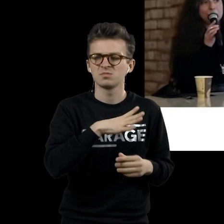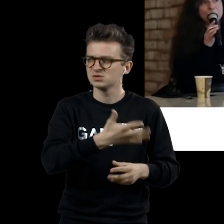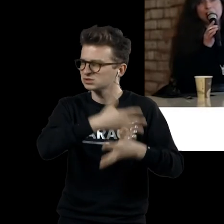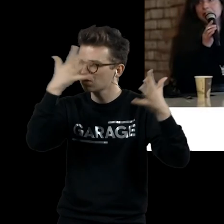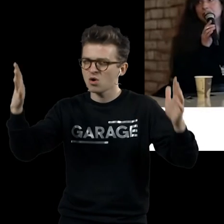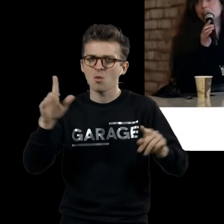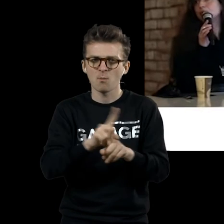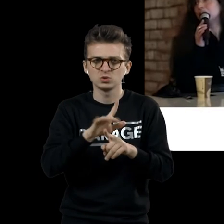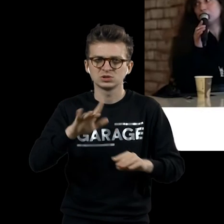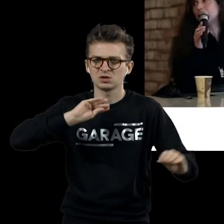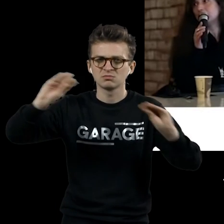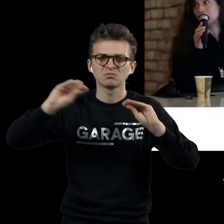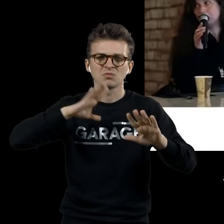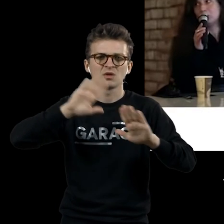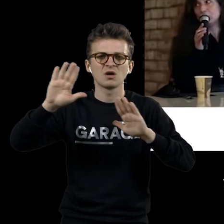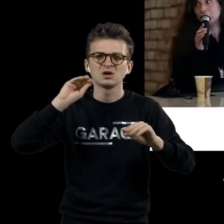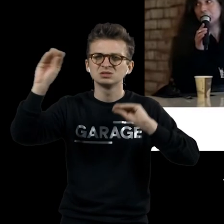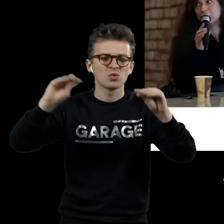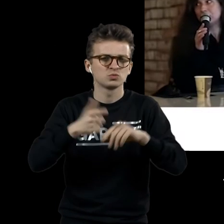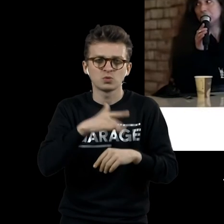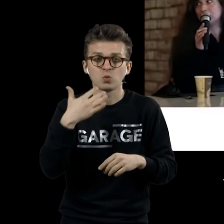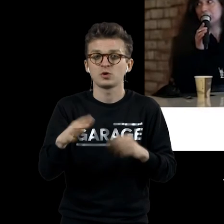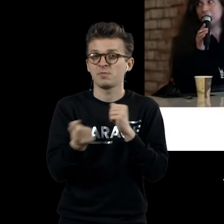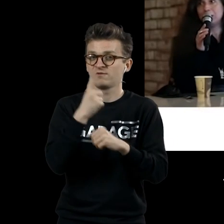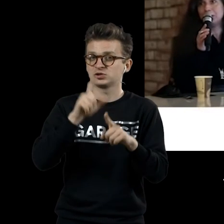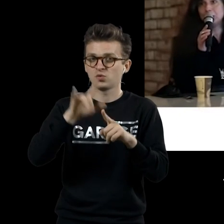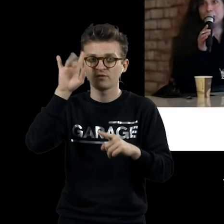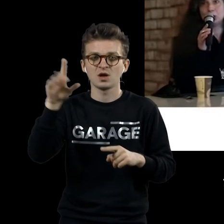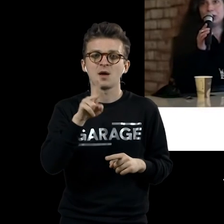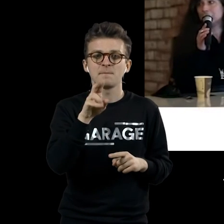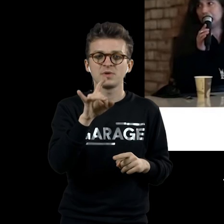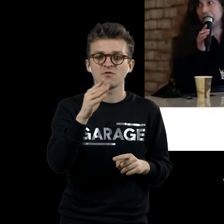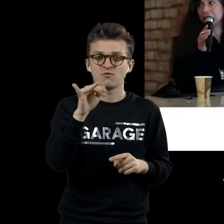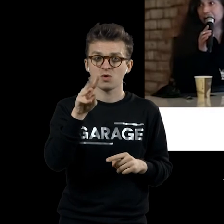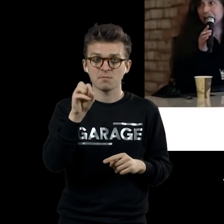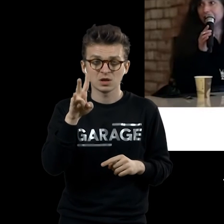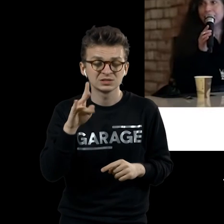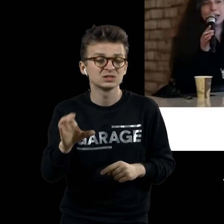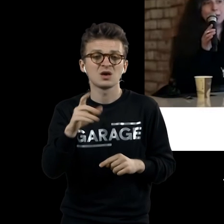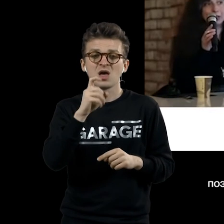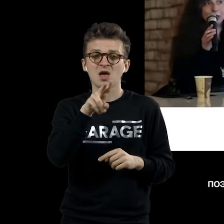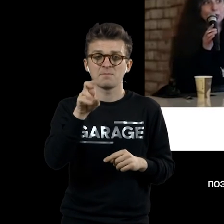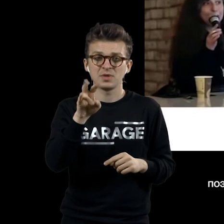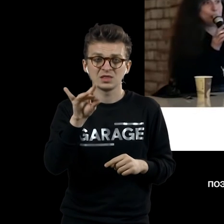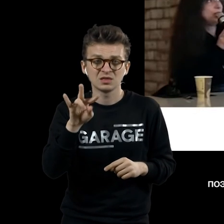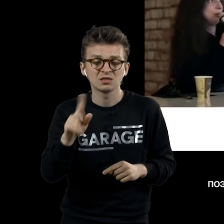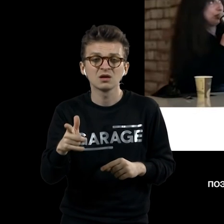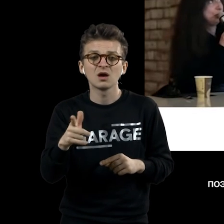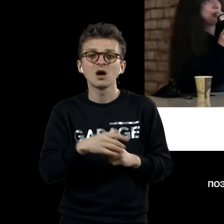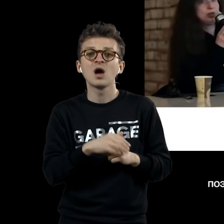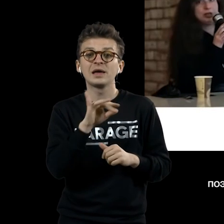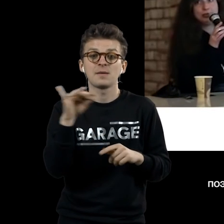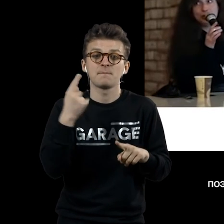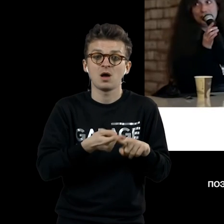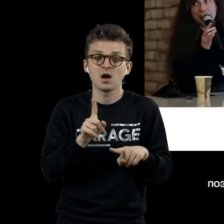открытии устраивается... У нас уже есть слово «перформанс», у нас уже есть слово «хэппенинг», у нас уже есть сексуальная революция. Поэтому на фоне